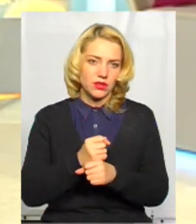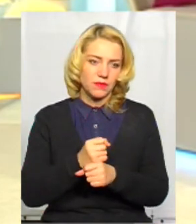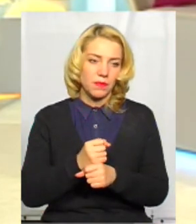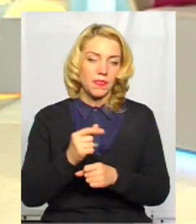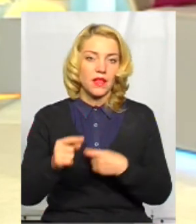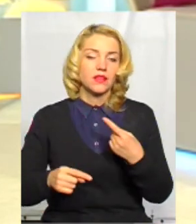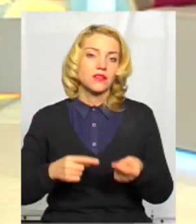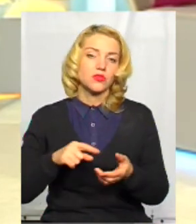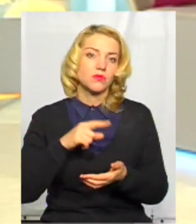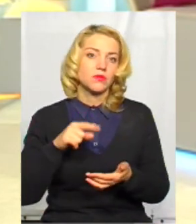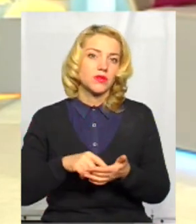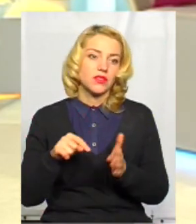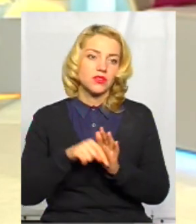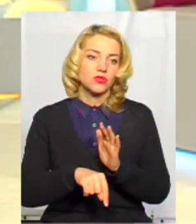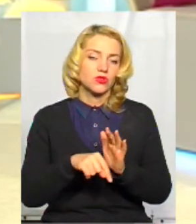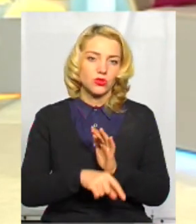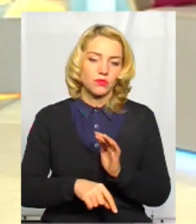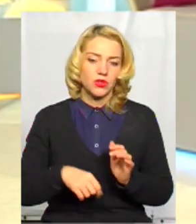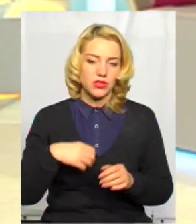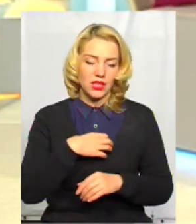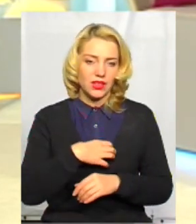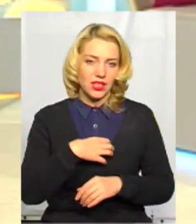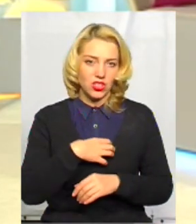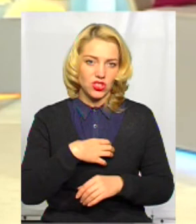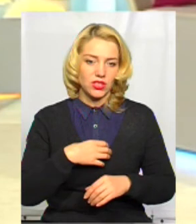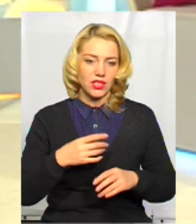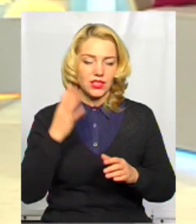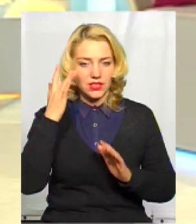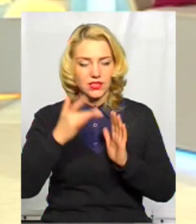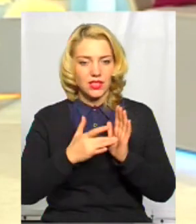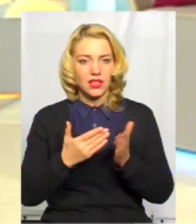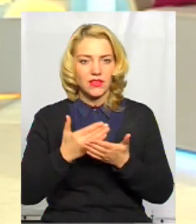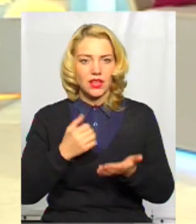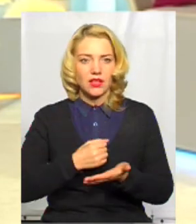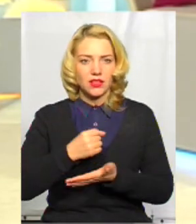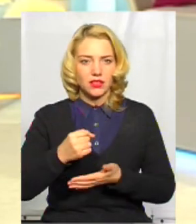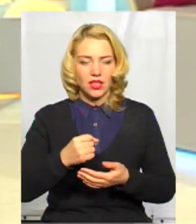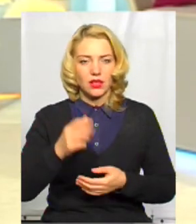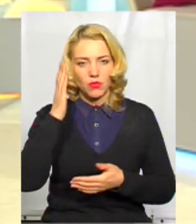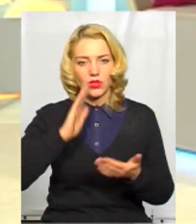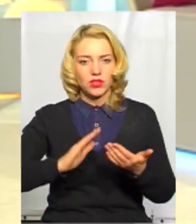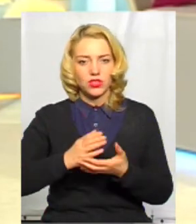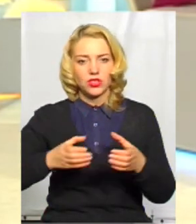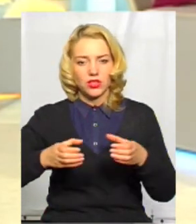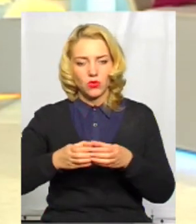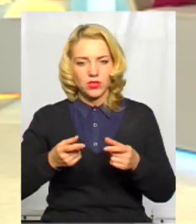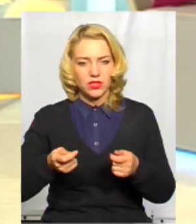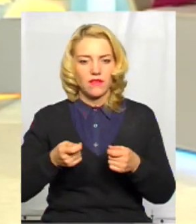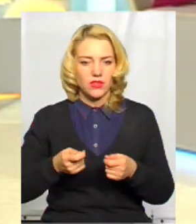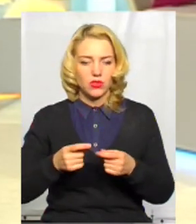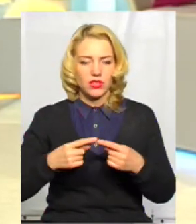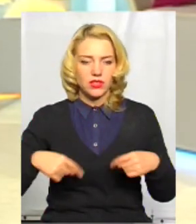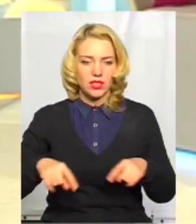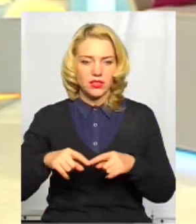Наступне питання стосовно стратегічних цілей від кандидатки політичних наук, завідувачки секції політиології Хмельницького